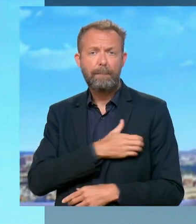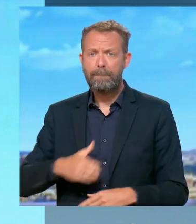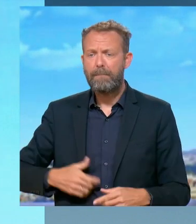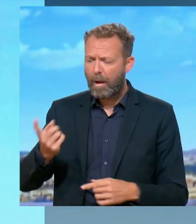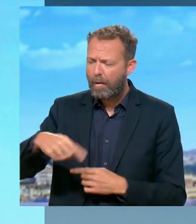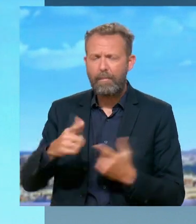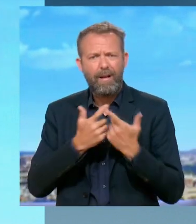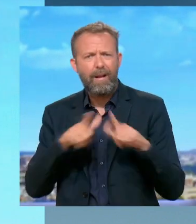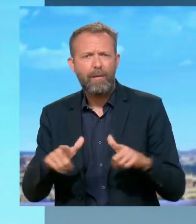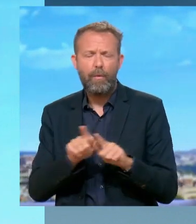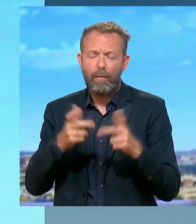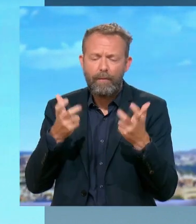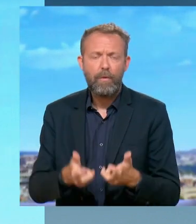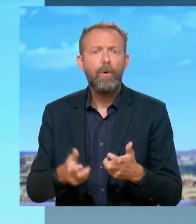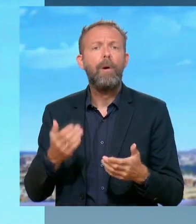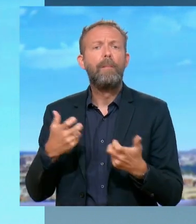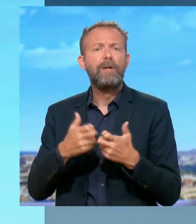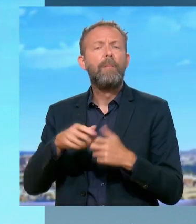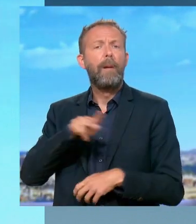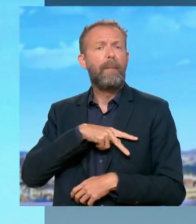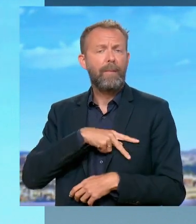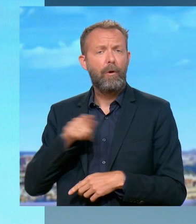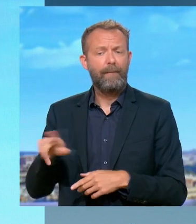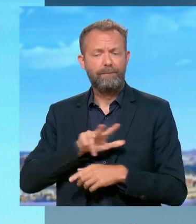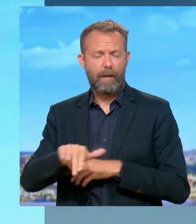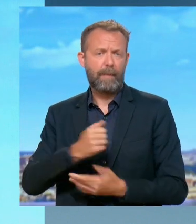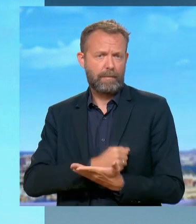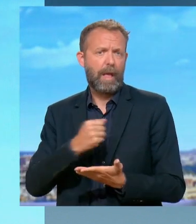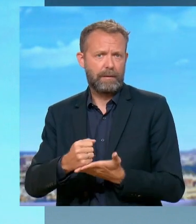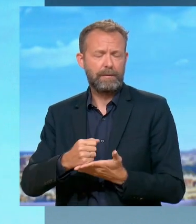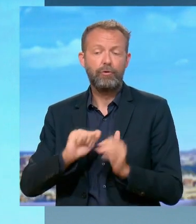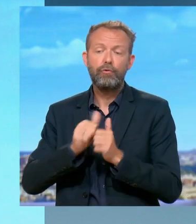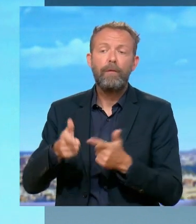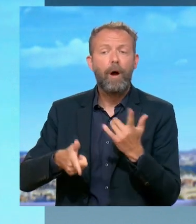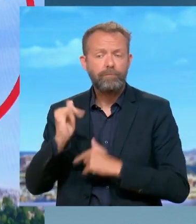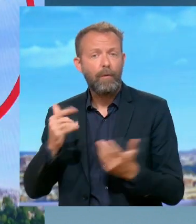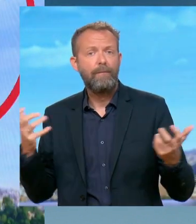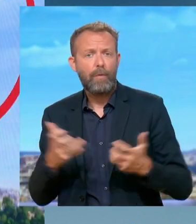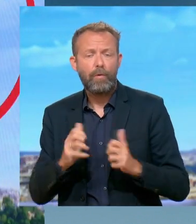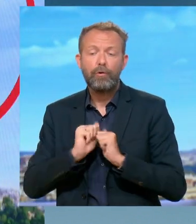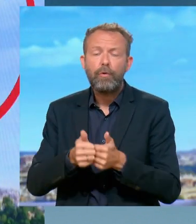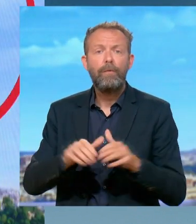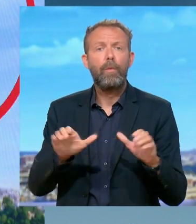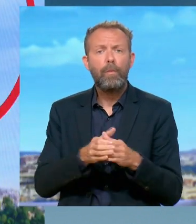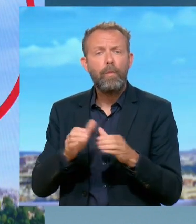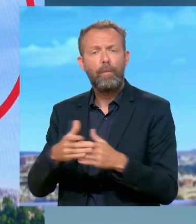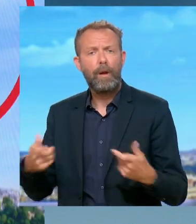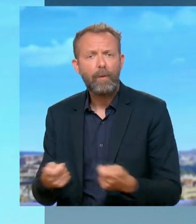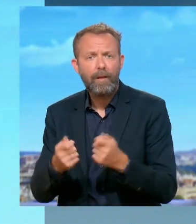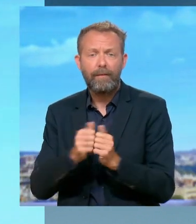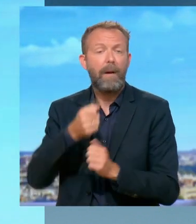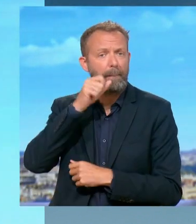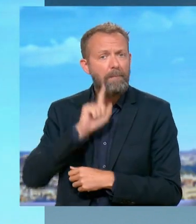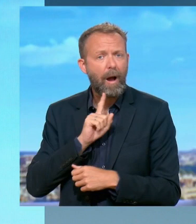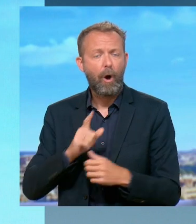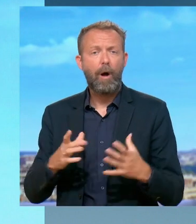libres de faire ce qu'ils veulent. Louis Alliot à Perpignan va tester sur la base du volontariat avec les communautés éducatives, avec les parents,